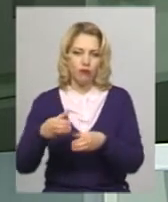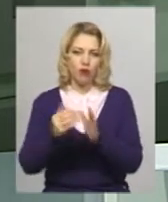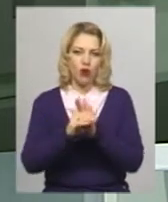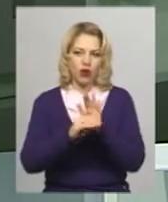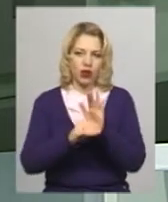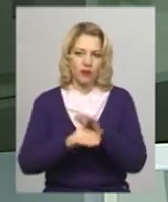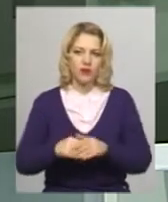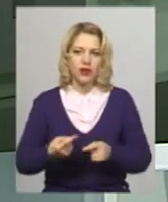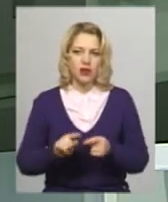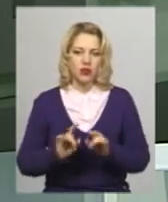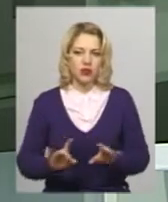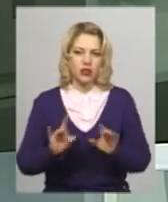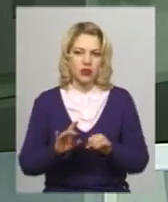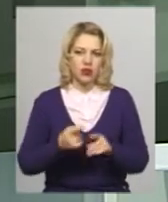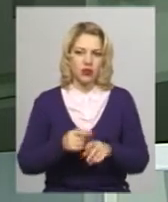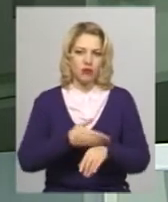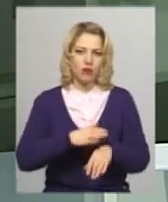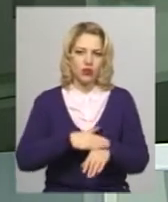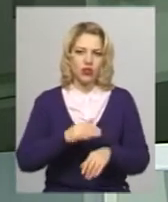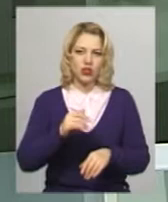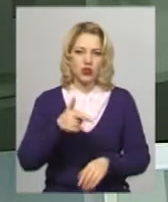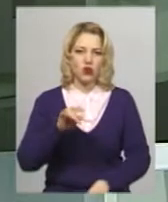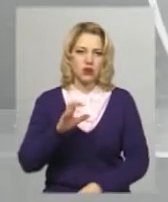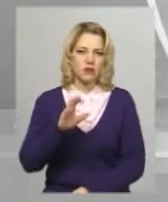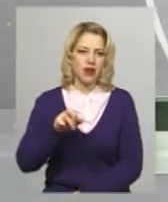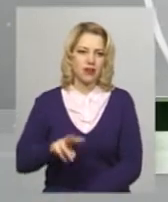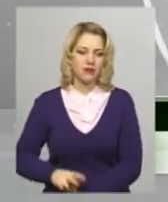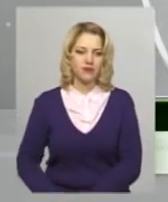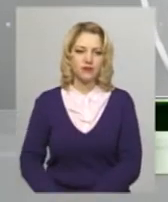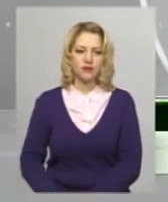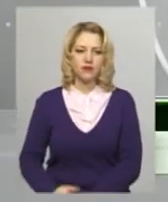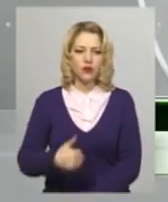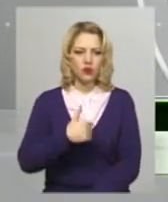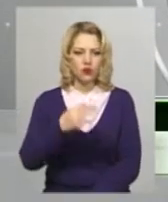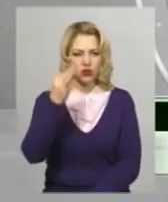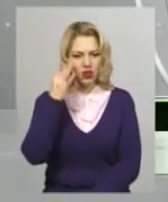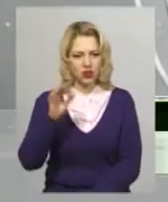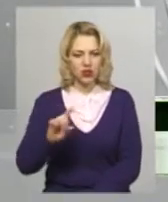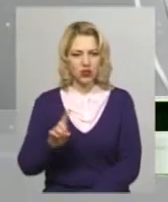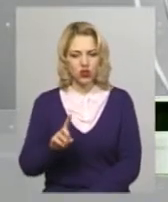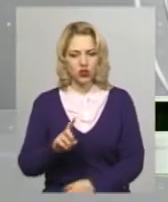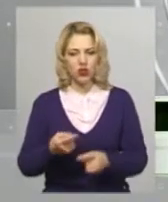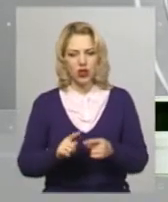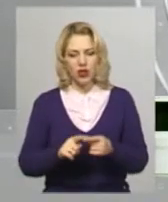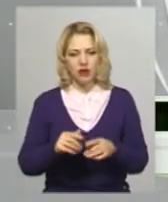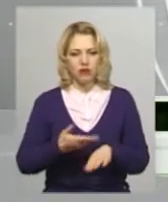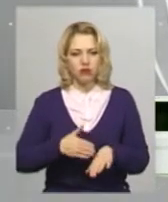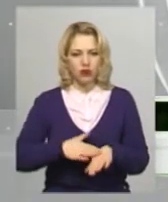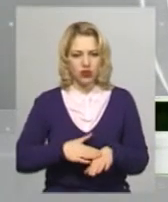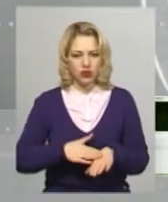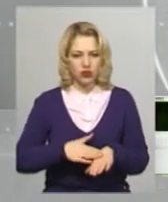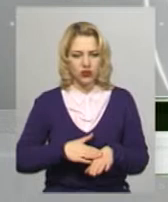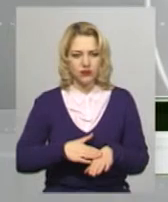добровільних пожежних команд Польщі Артур Гросман. Я хочу нагадати, що самі тільки Польщі, як і два рази меншої